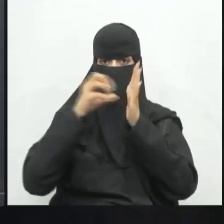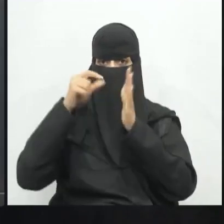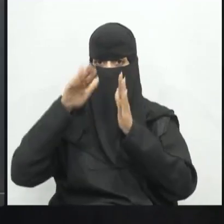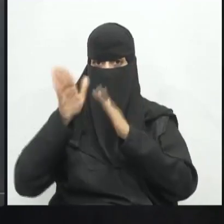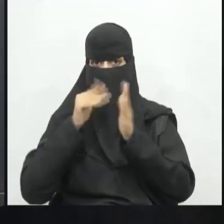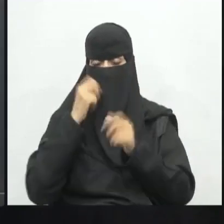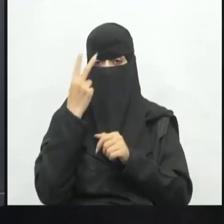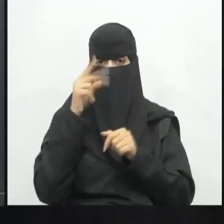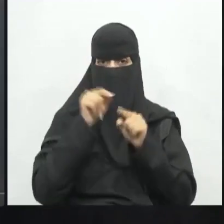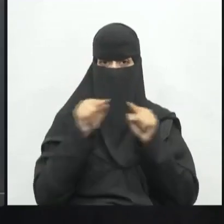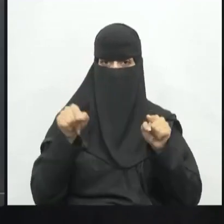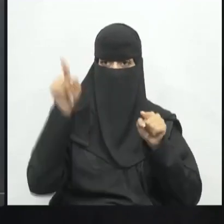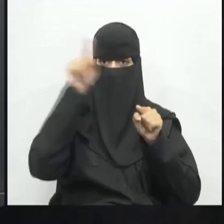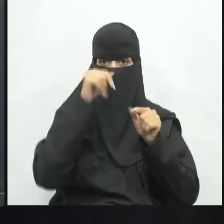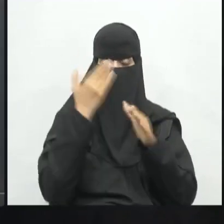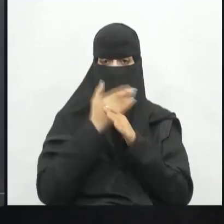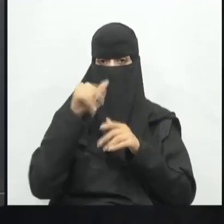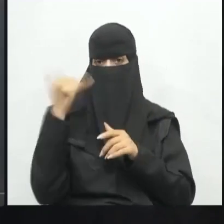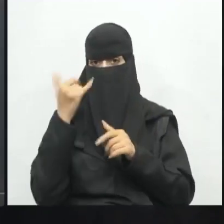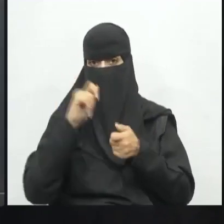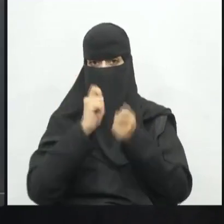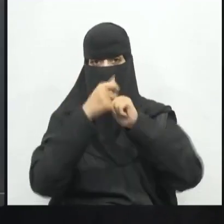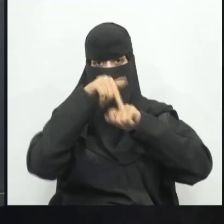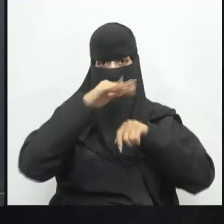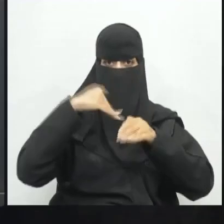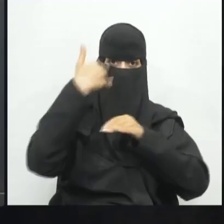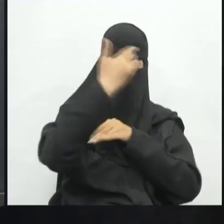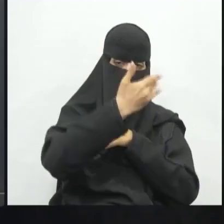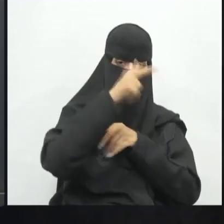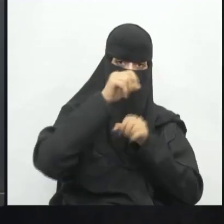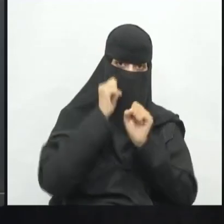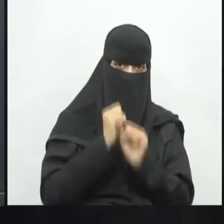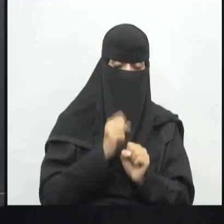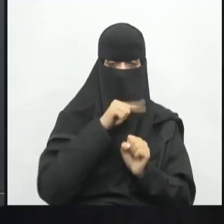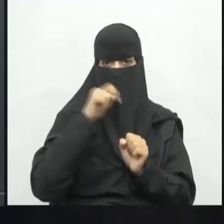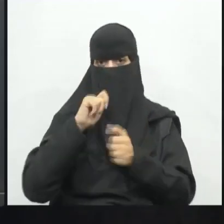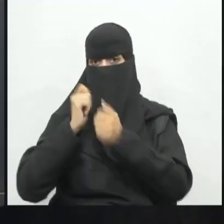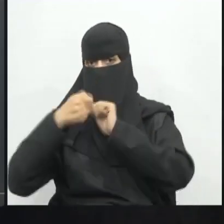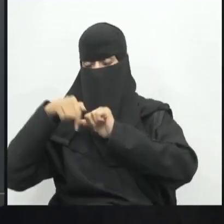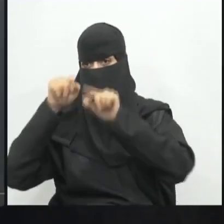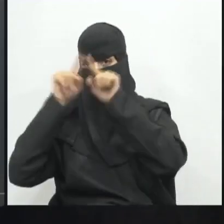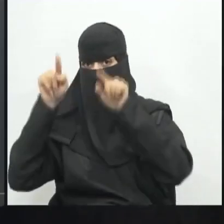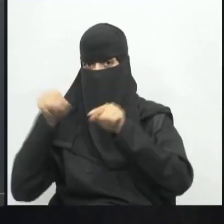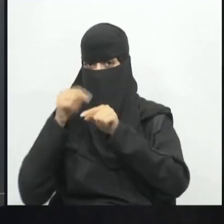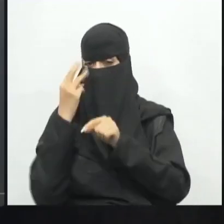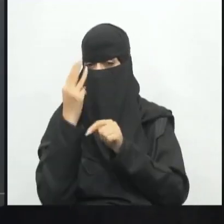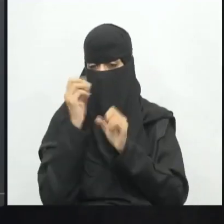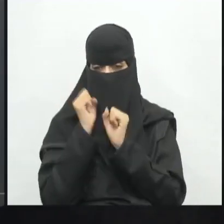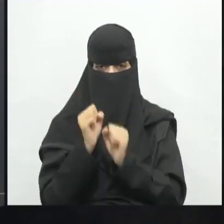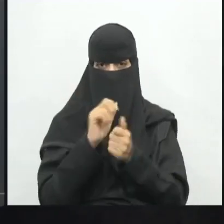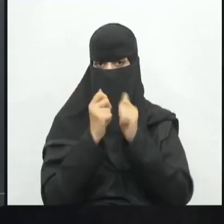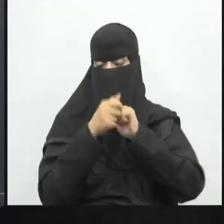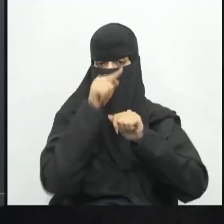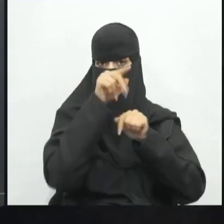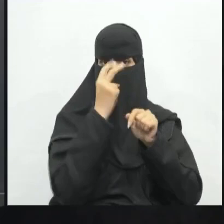ثلاثية الأبعاد لأنه من السهل التعديل عليها ومن الصعب التعديل على الشكل ثلاثي الأبعاد إذن